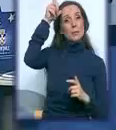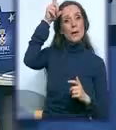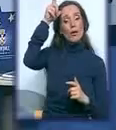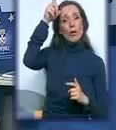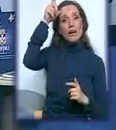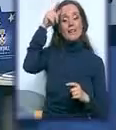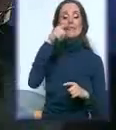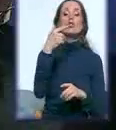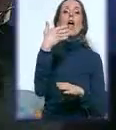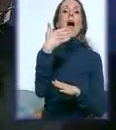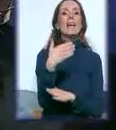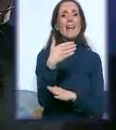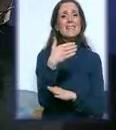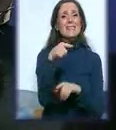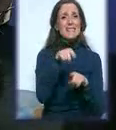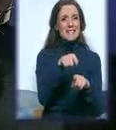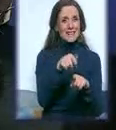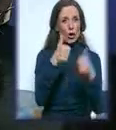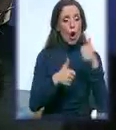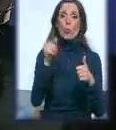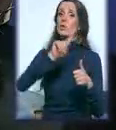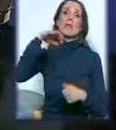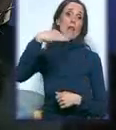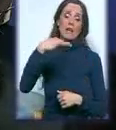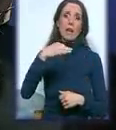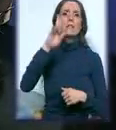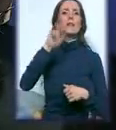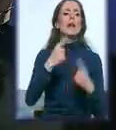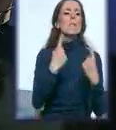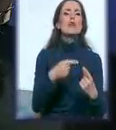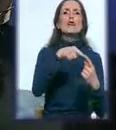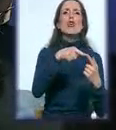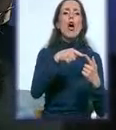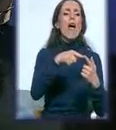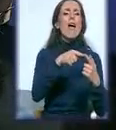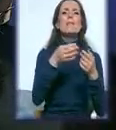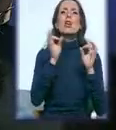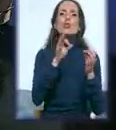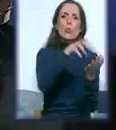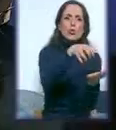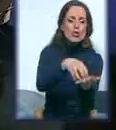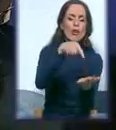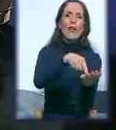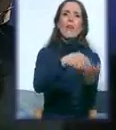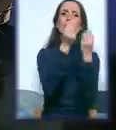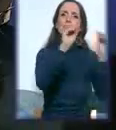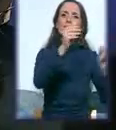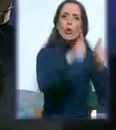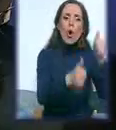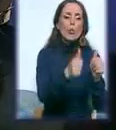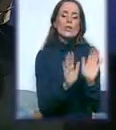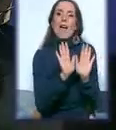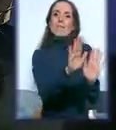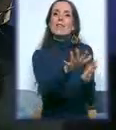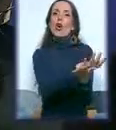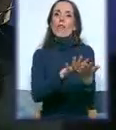Agencijski konkurs je jedini konkurs. Postoje stručni, resorni sekretari koji raspisuje konkurs za udruženje iz oblasti kojim se oni